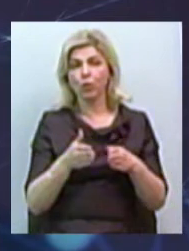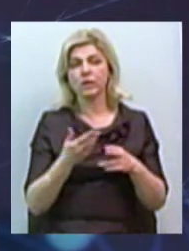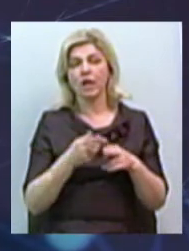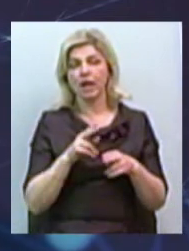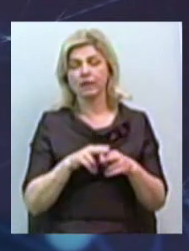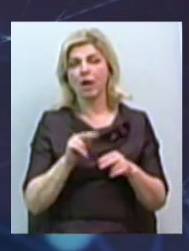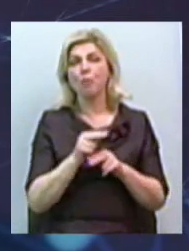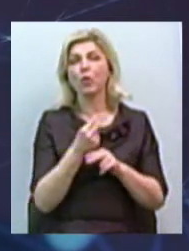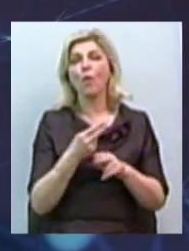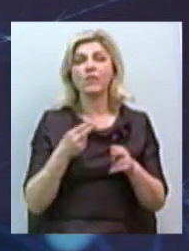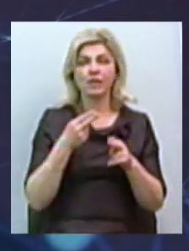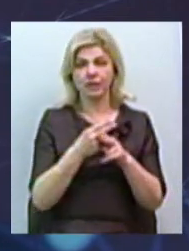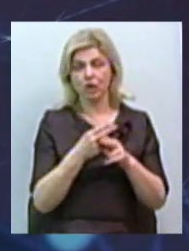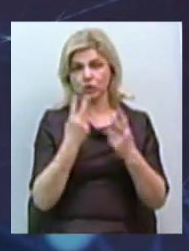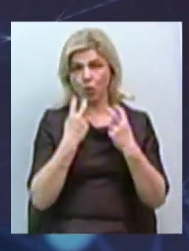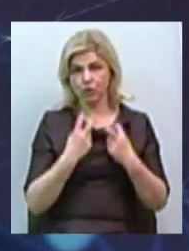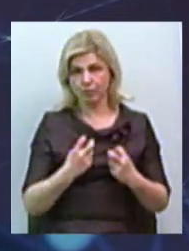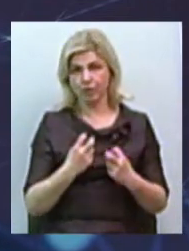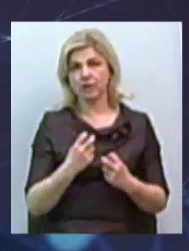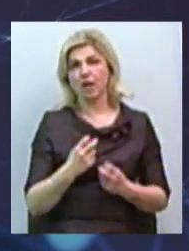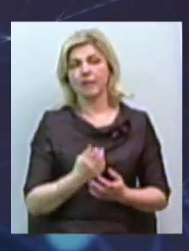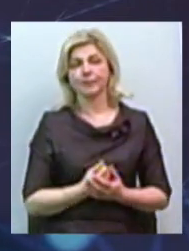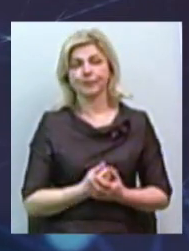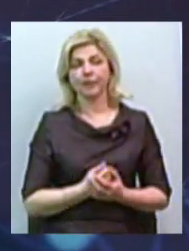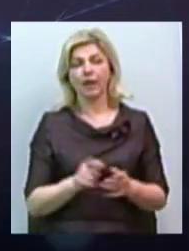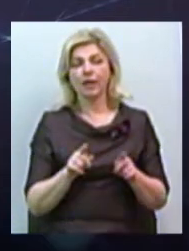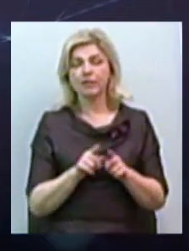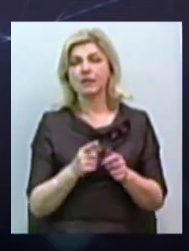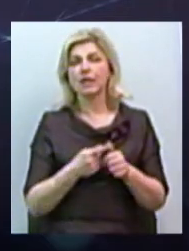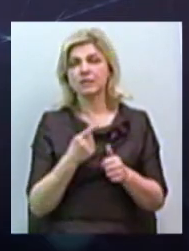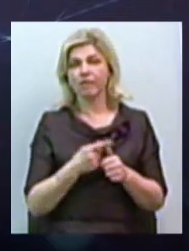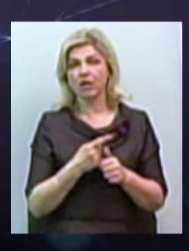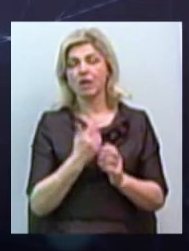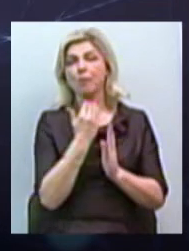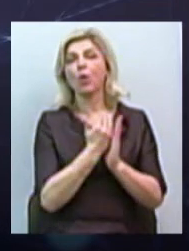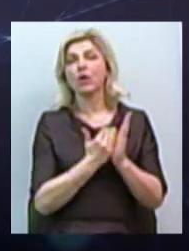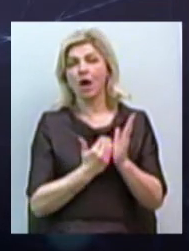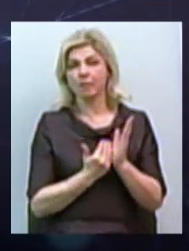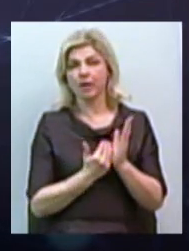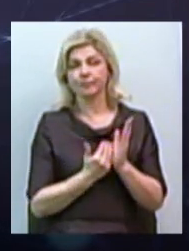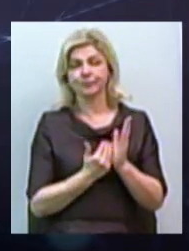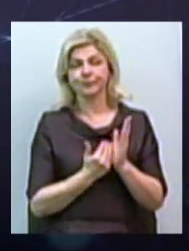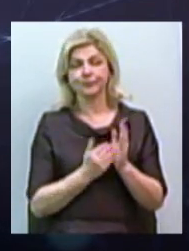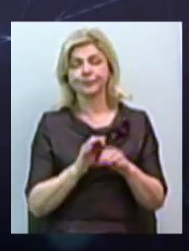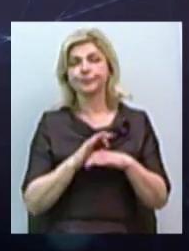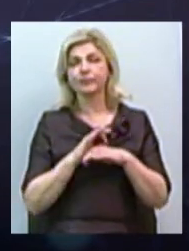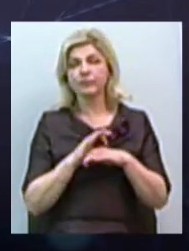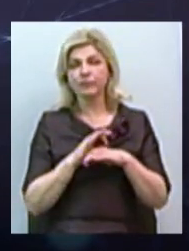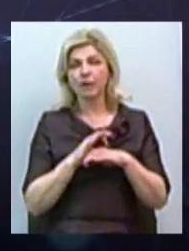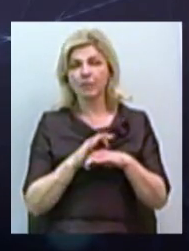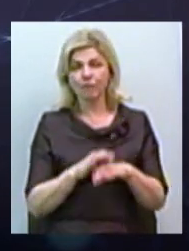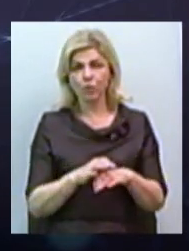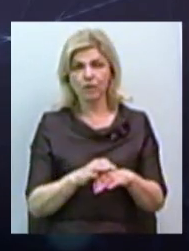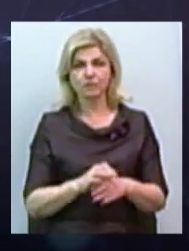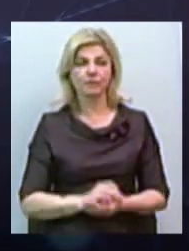профилактический осмотр в національному масштабі. Це так називаємо скрінна програма. Вони проводяться, як правило, це